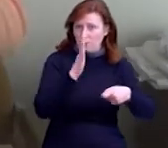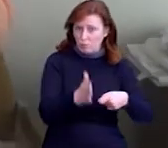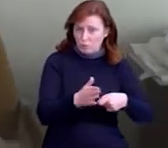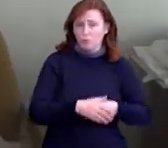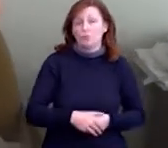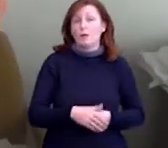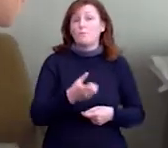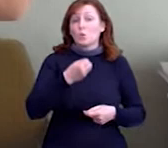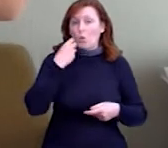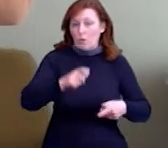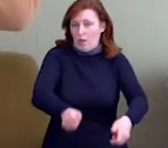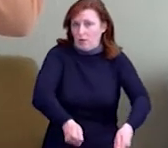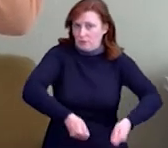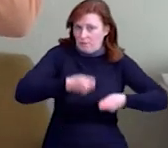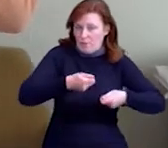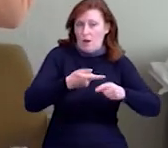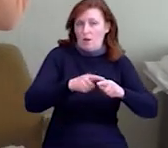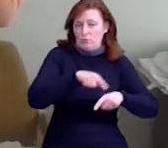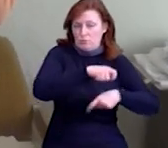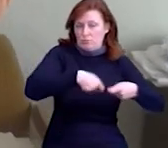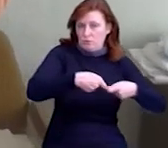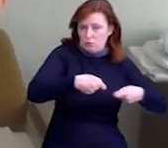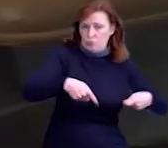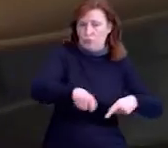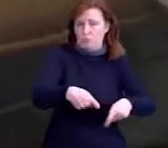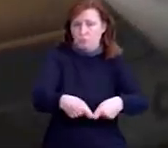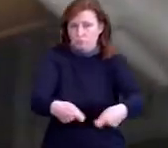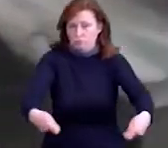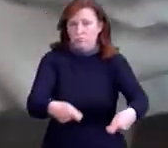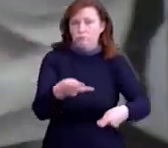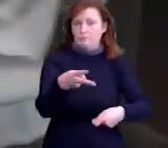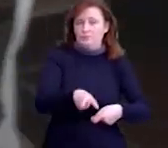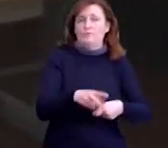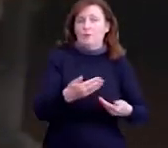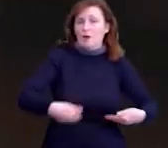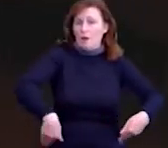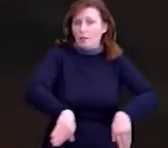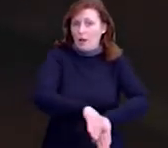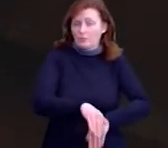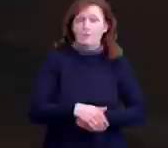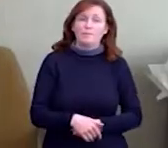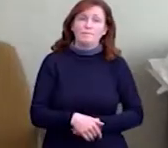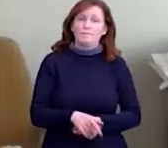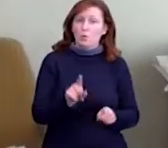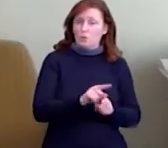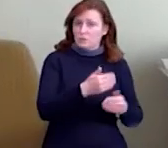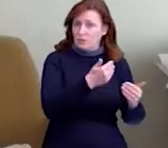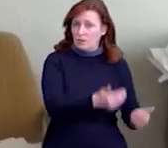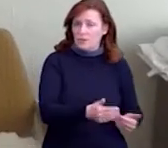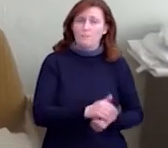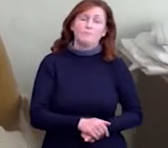Тобто, коли одягають, то вони зав'язують ось тут і зав'язують зверху. Халати ось такі,